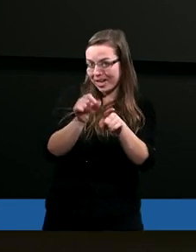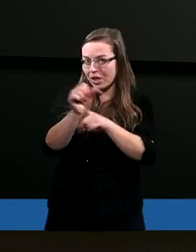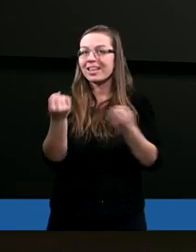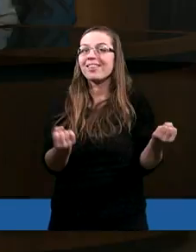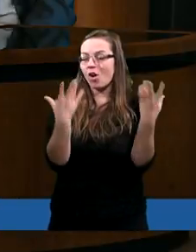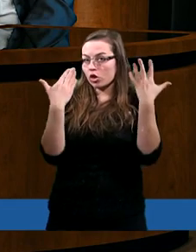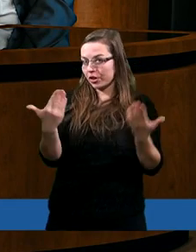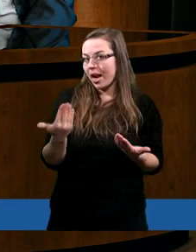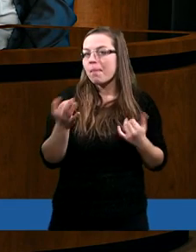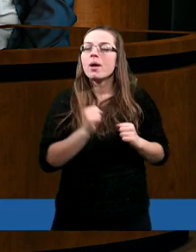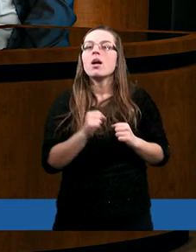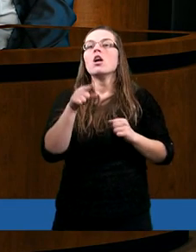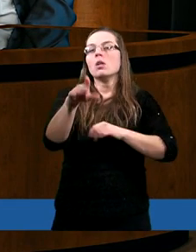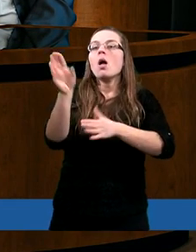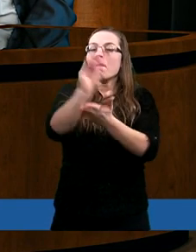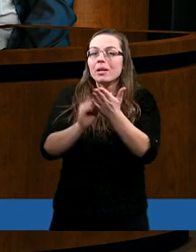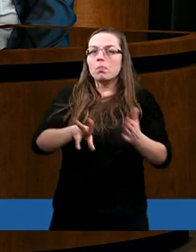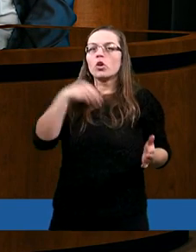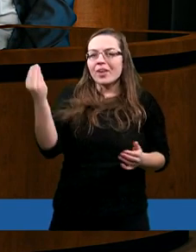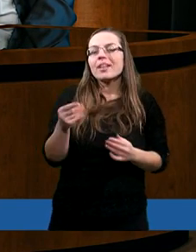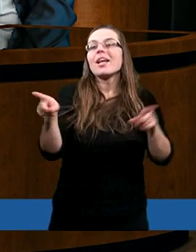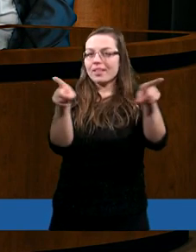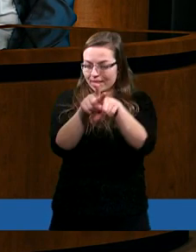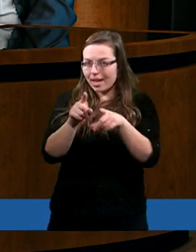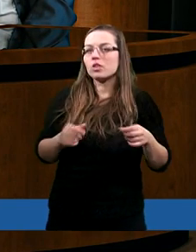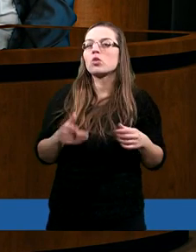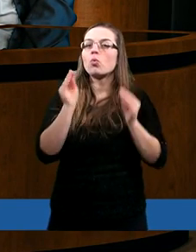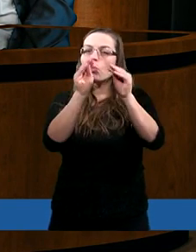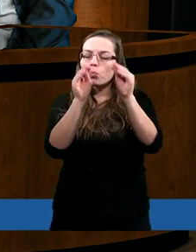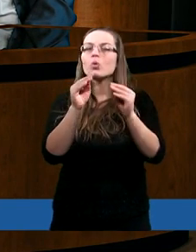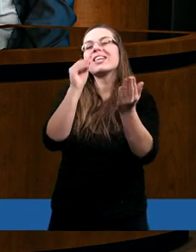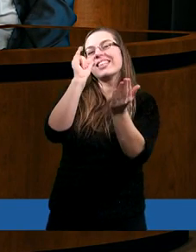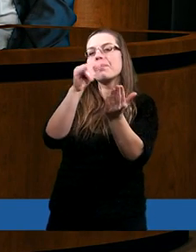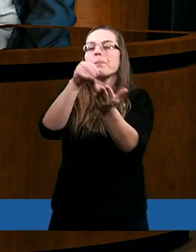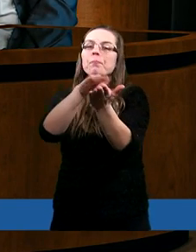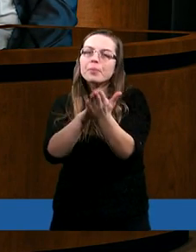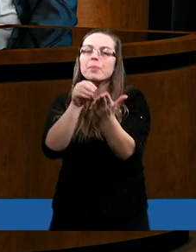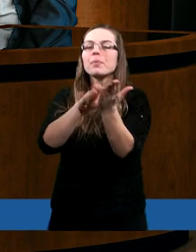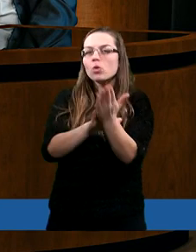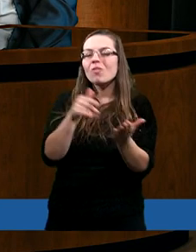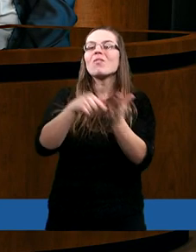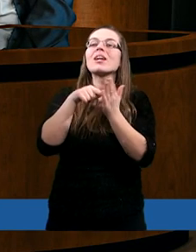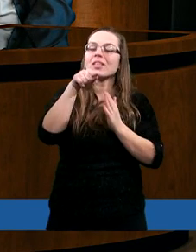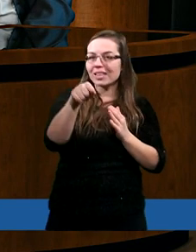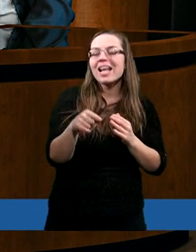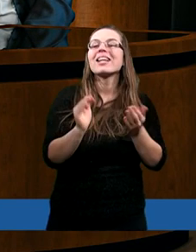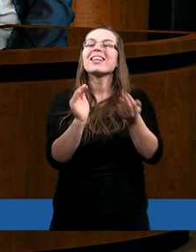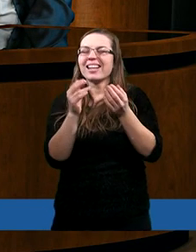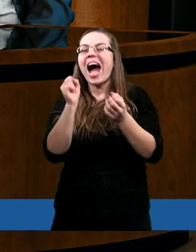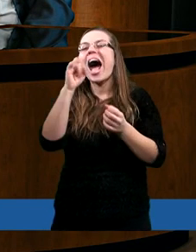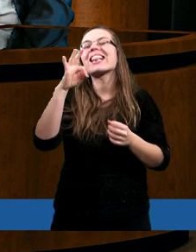Czy Pismo Święte też mu przypisuje właśnie ten atrybut stwórcy?